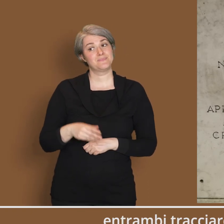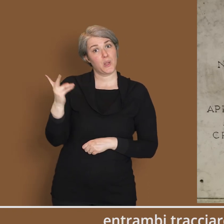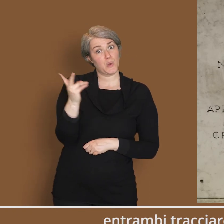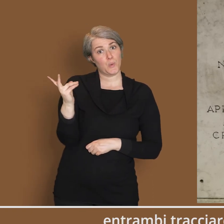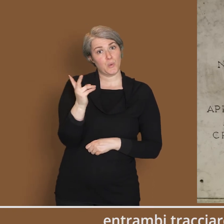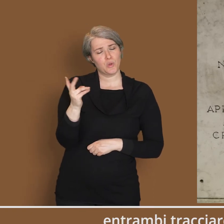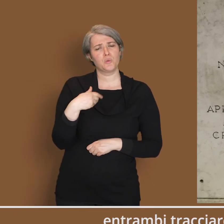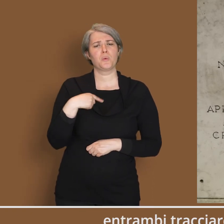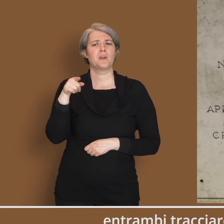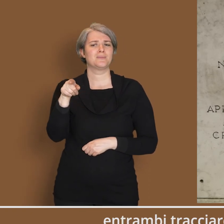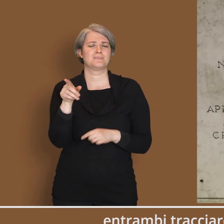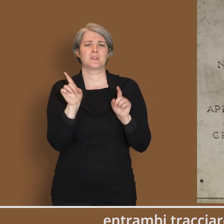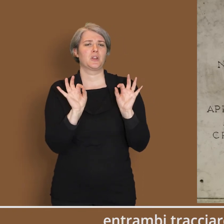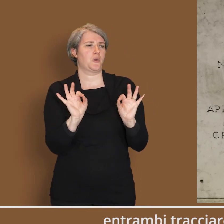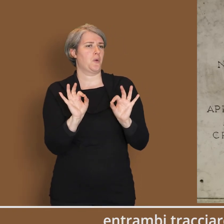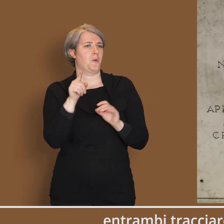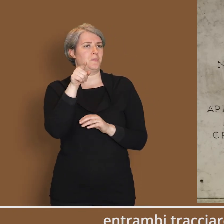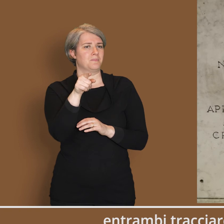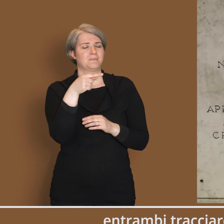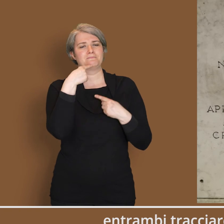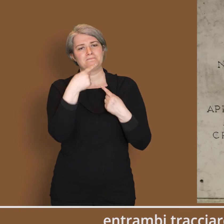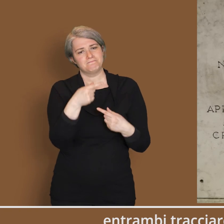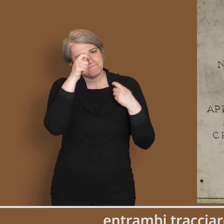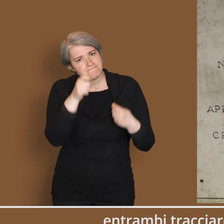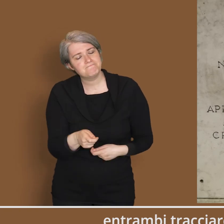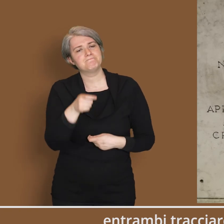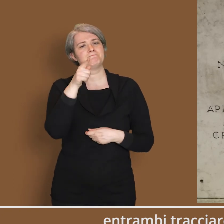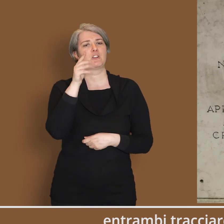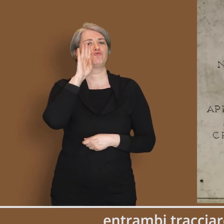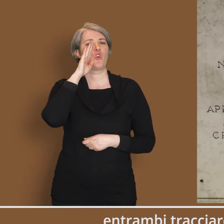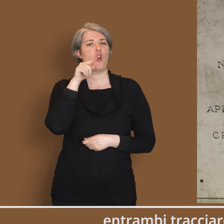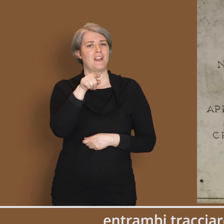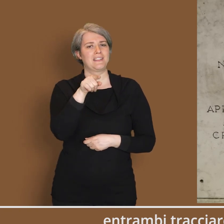Entrambi tracciarono un ritratto di Giolitti, statista e riformatore.